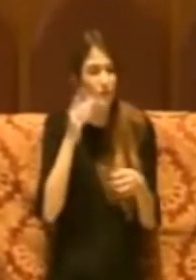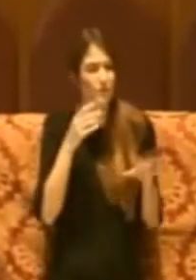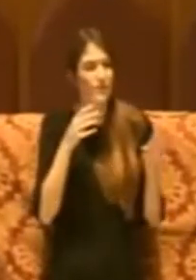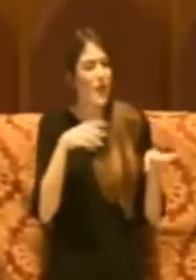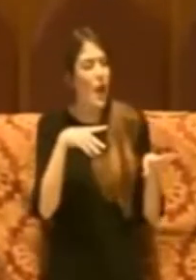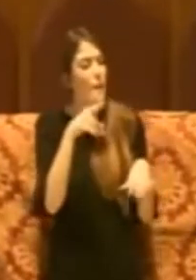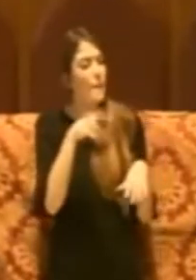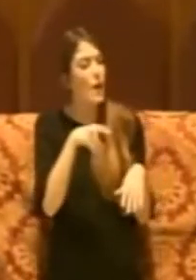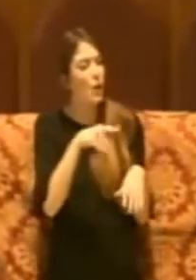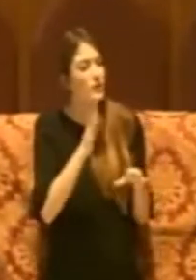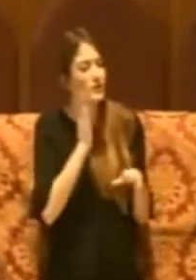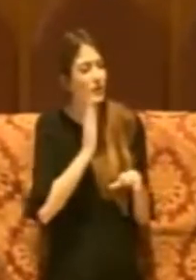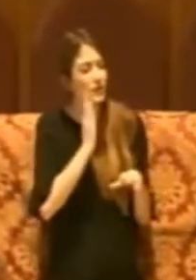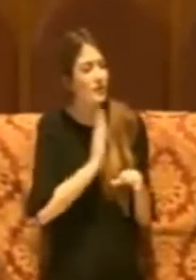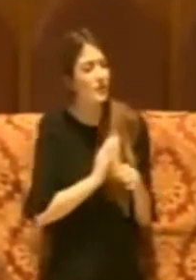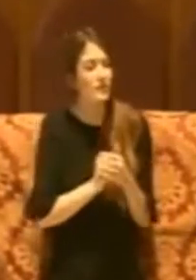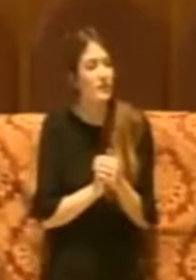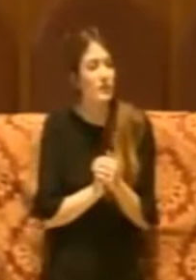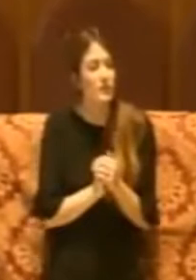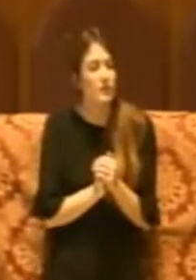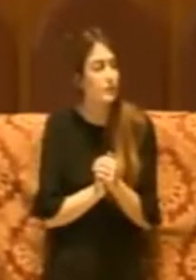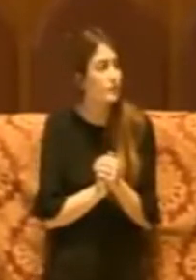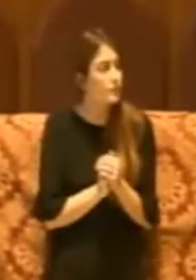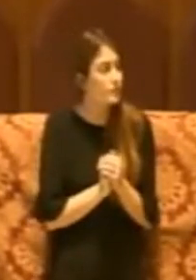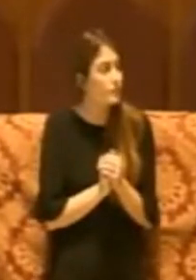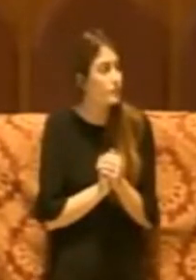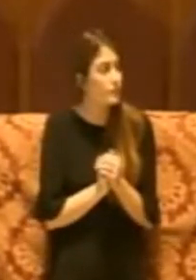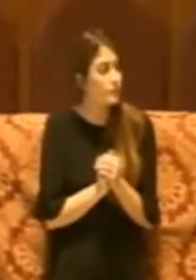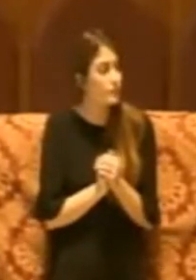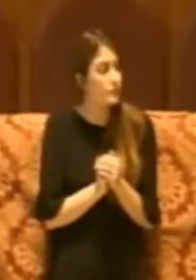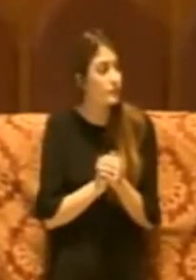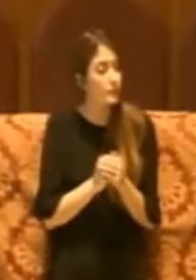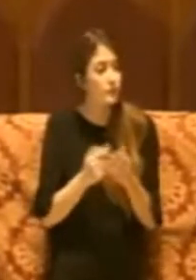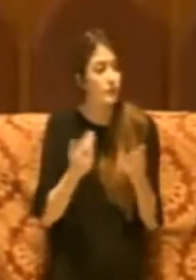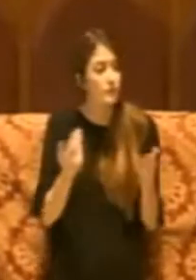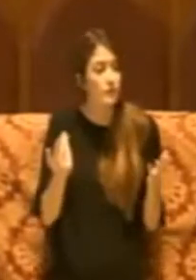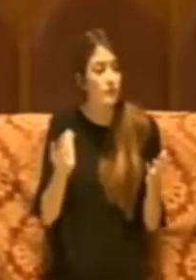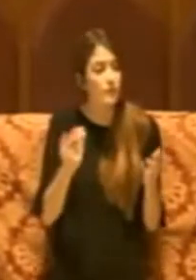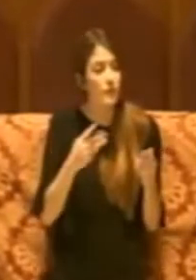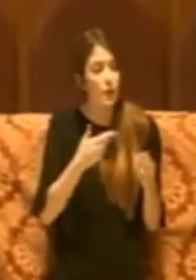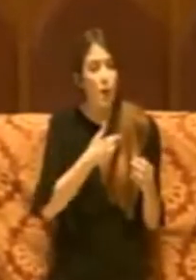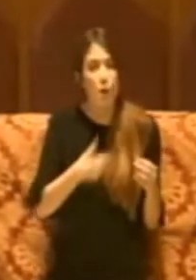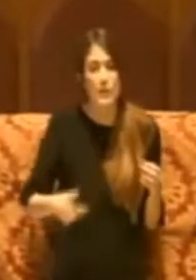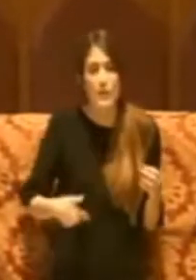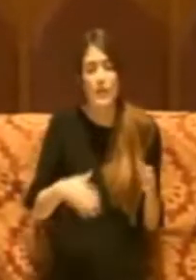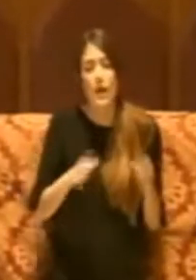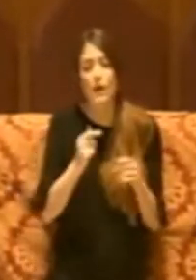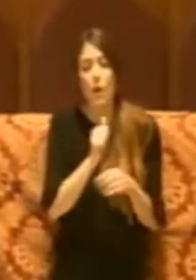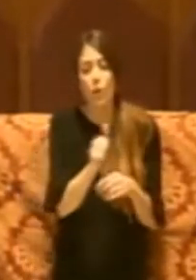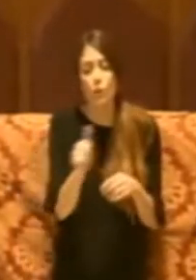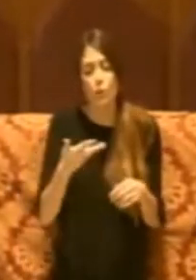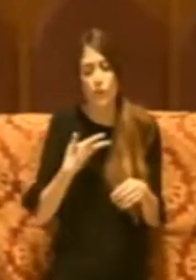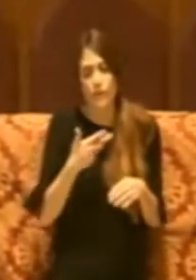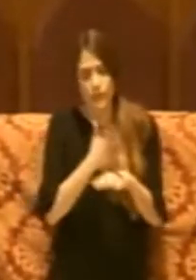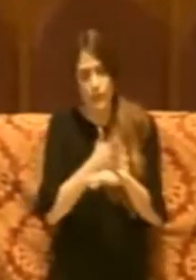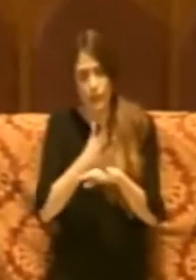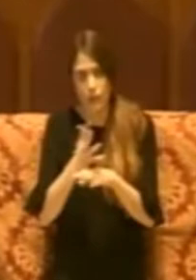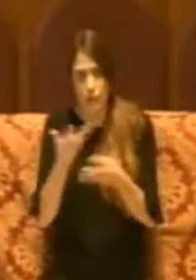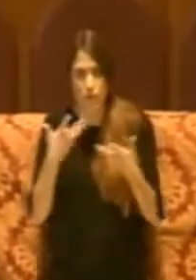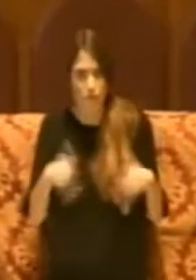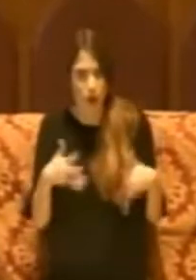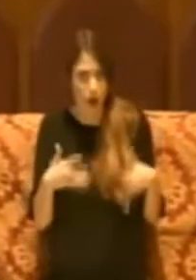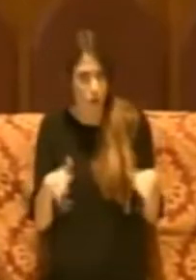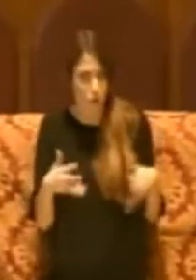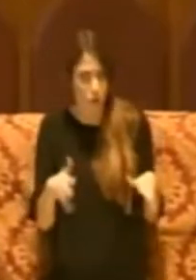Pelonzi, Pelonzi Ognuno ha fatto, un attimo solo consigliere, ognuno ha fatto il suo intervento in dichiarazione di voto